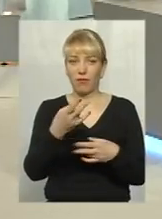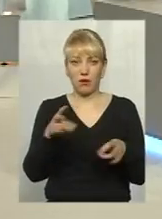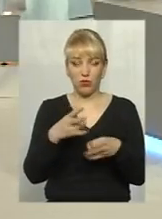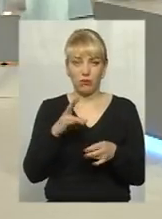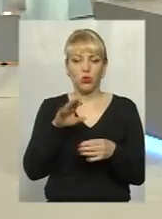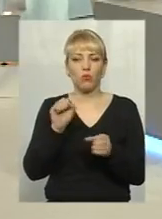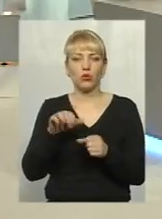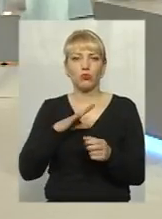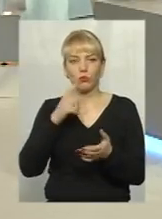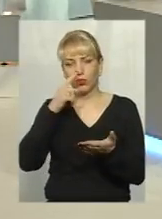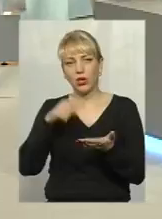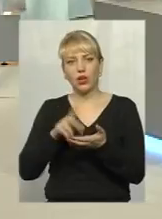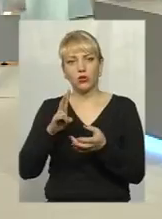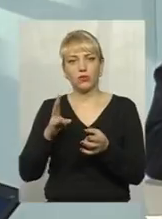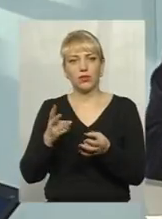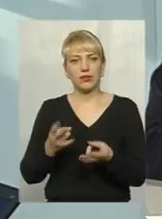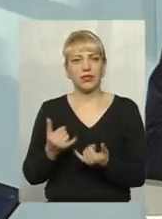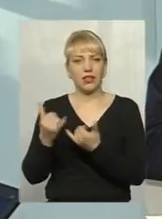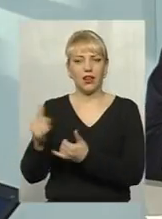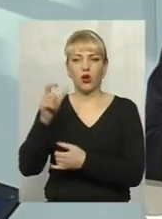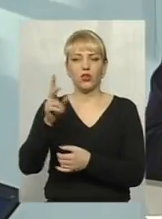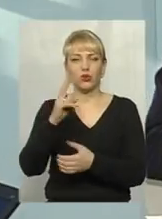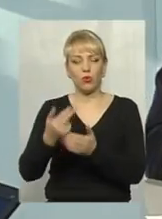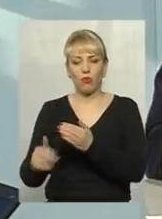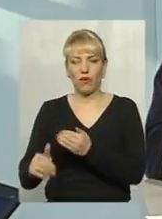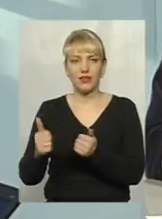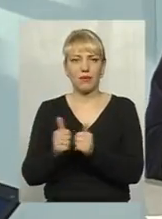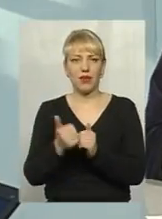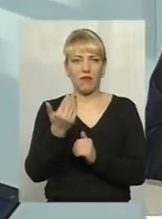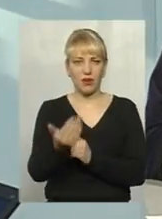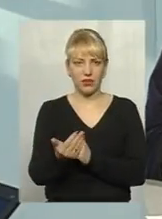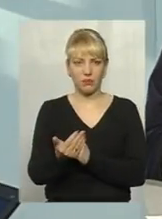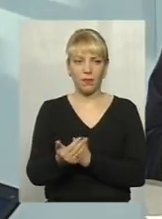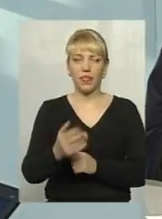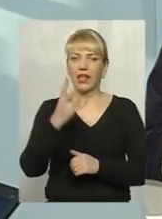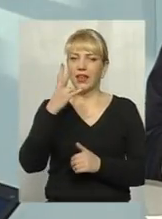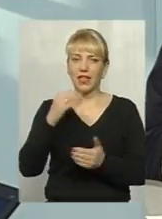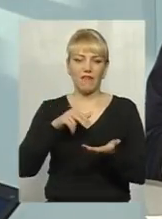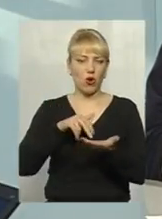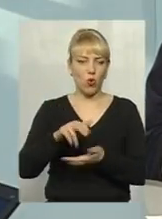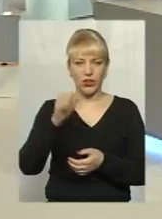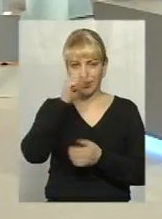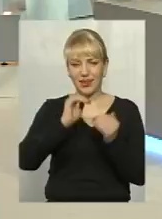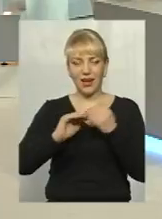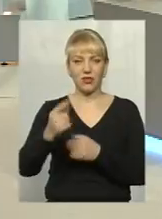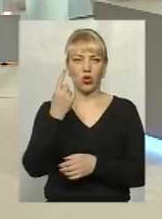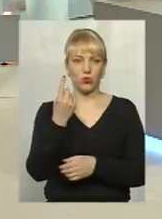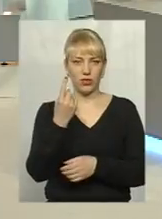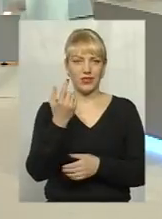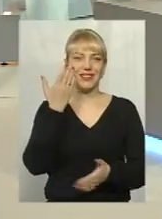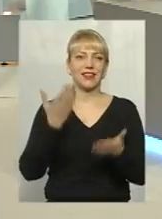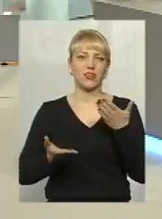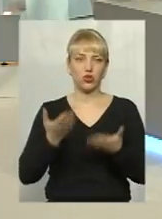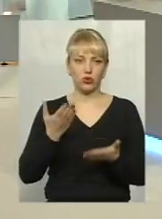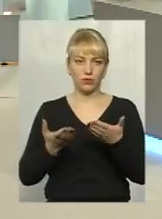врятувати людину, яка буде провалитися під лід біля вас. Не виходити на лід на одинці, тому що навіть якщо